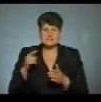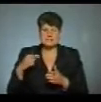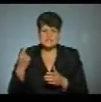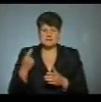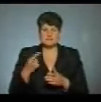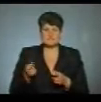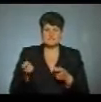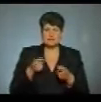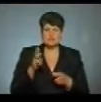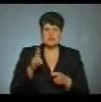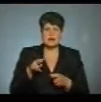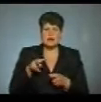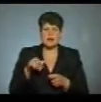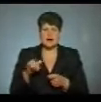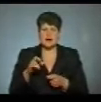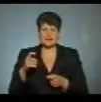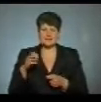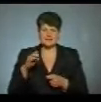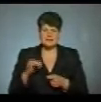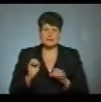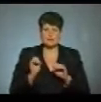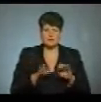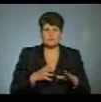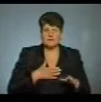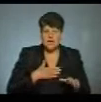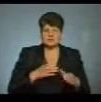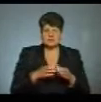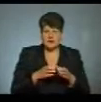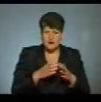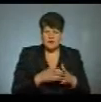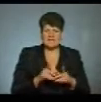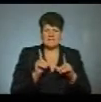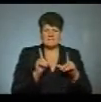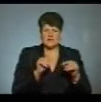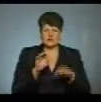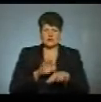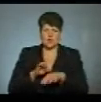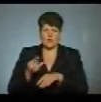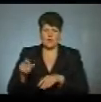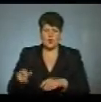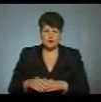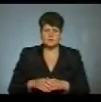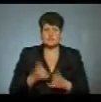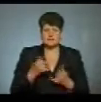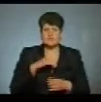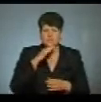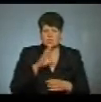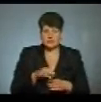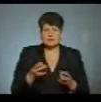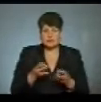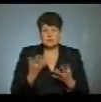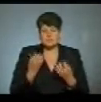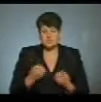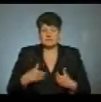штахтинці, а потім передамо мобільній бригаді, до виїзду до хворих. На дань момент їх буде вистачати, при потребі будемо